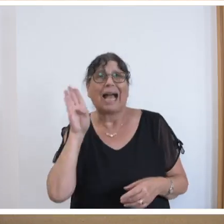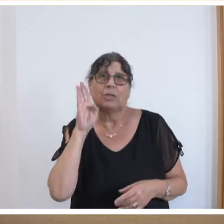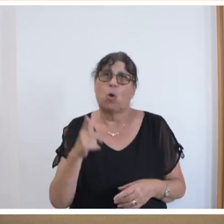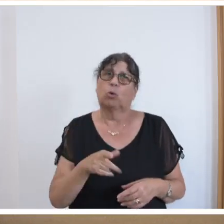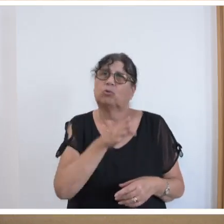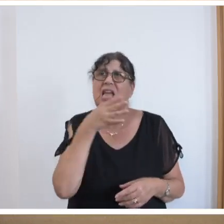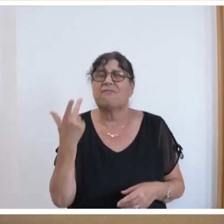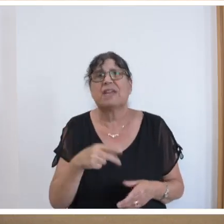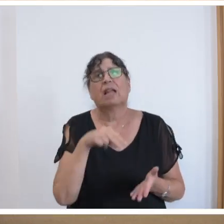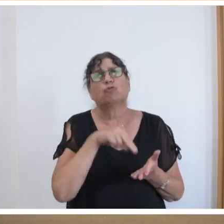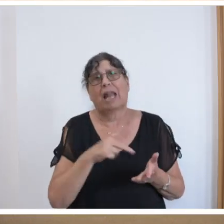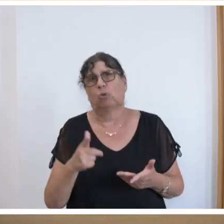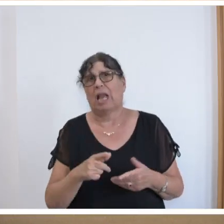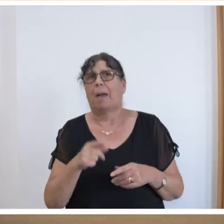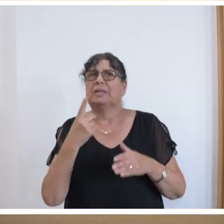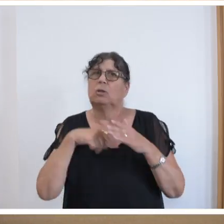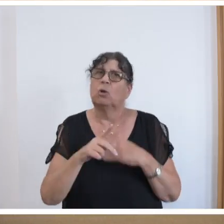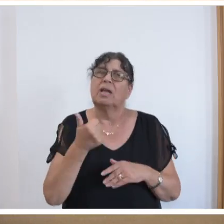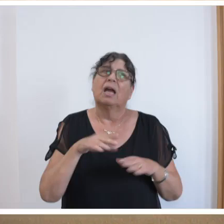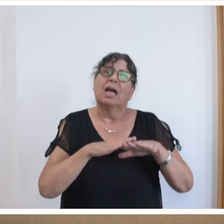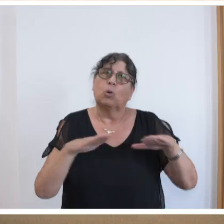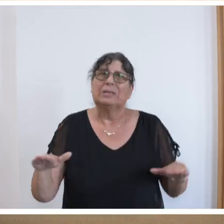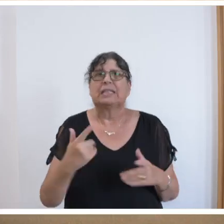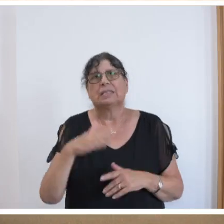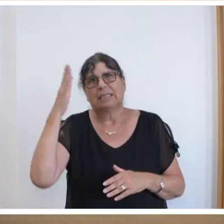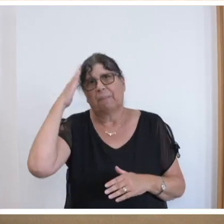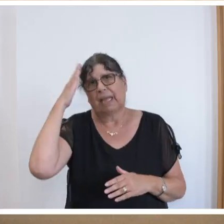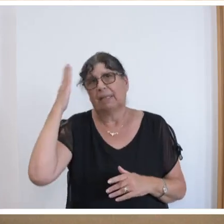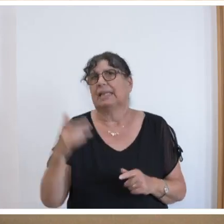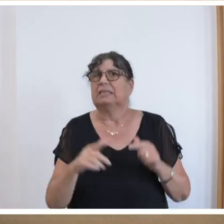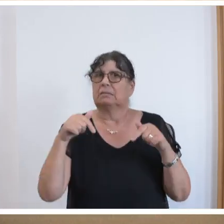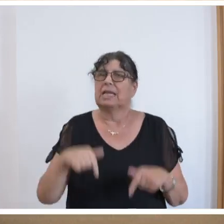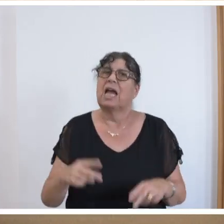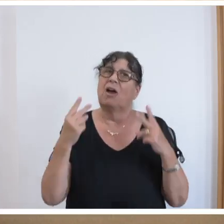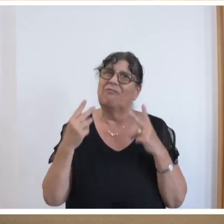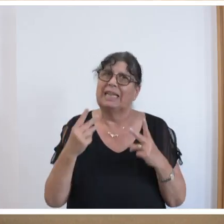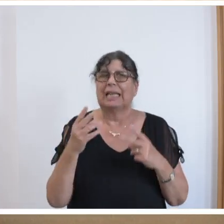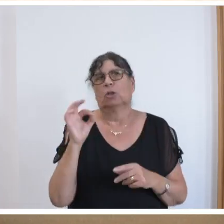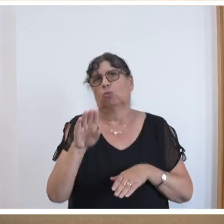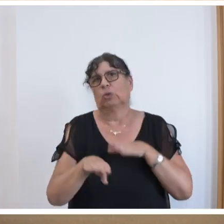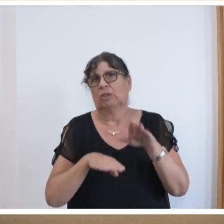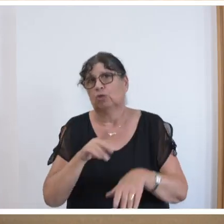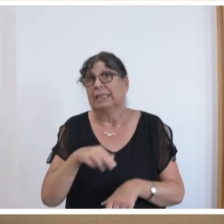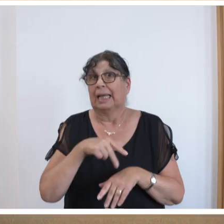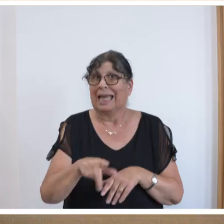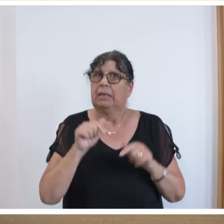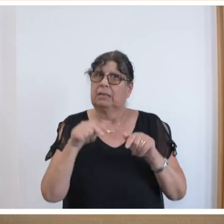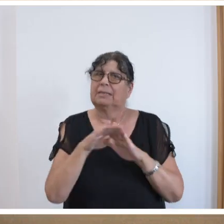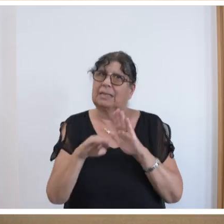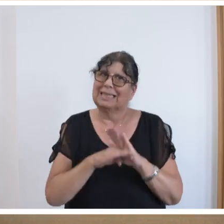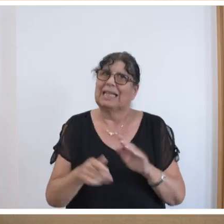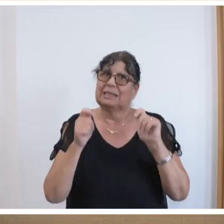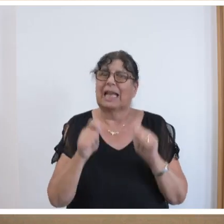zahlreiche Stellungnahmen und durch ein grundsätzliches Bekenntnis, dass wir hier wichtige und gute Schritte gehen, diesen Gesetzentwurf